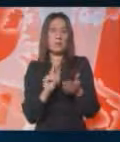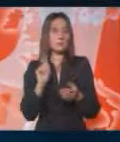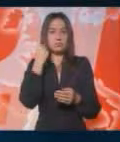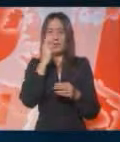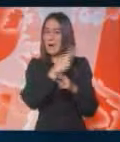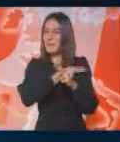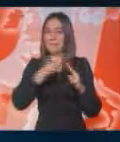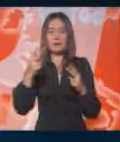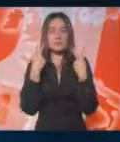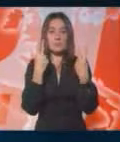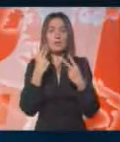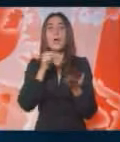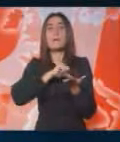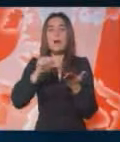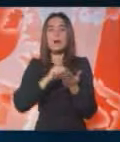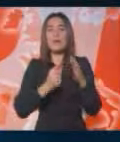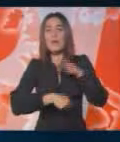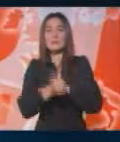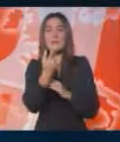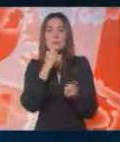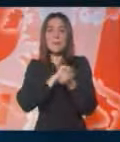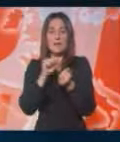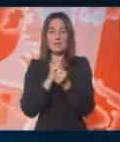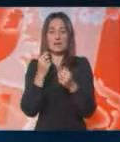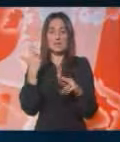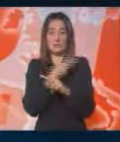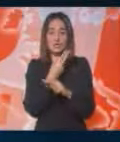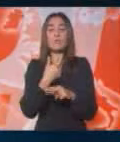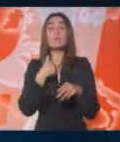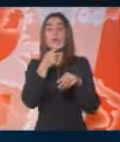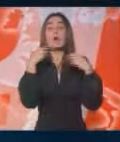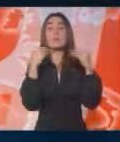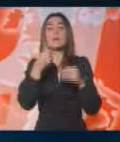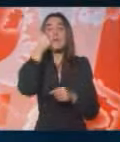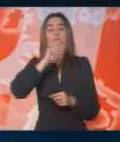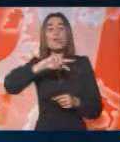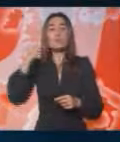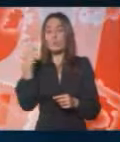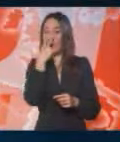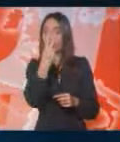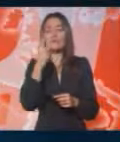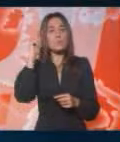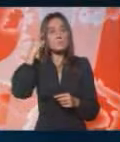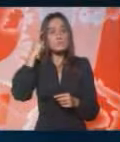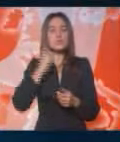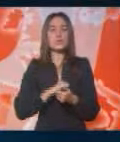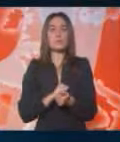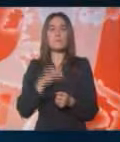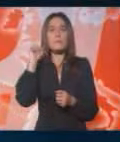maksimalni iznos i da banke izlaze iz papira s državom. Ja bih to tumačio samo iz jednog drugog aspekta u smislu da